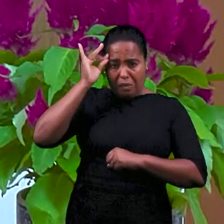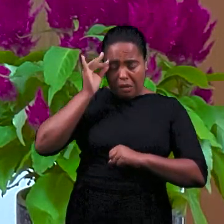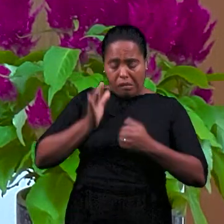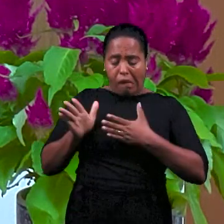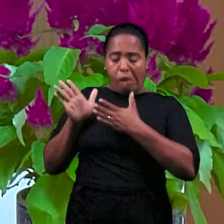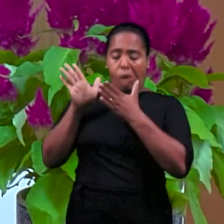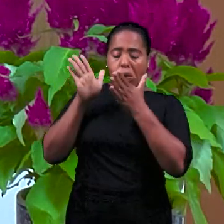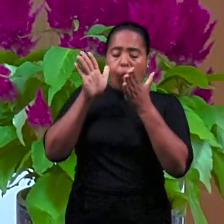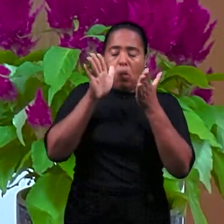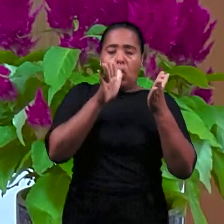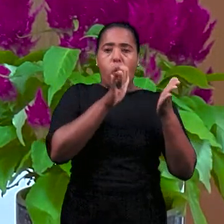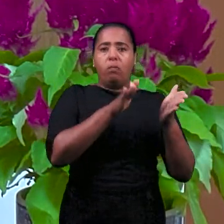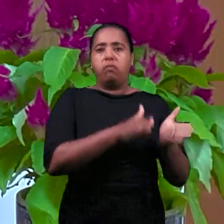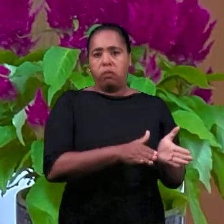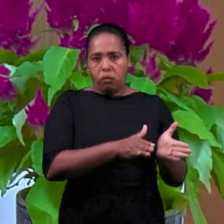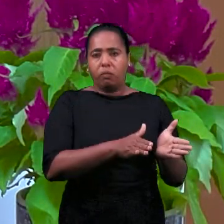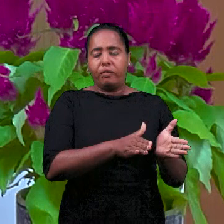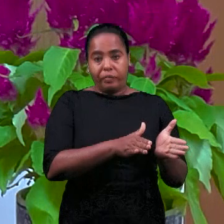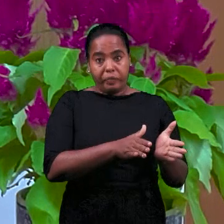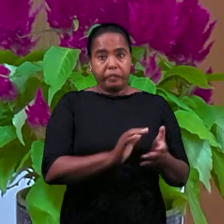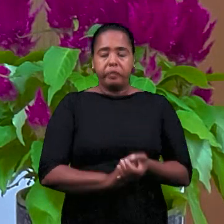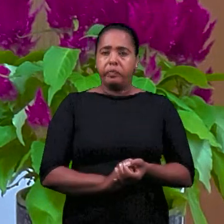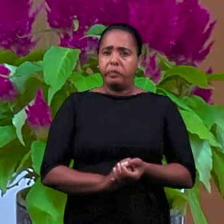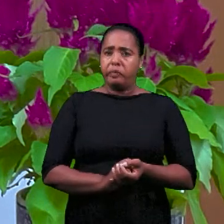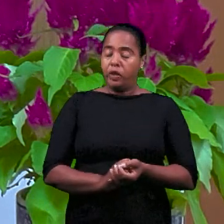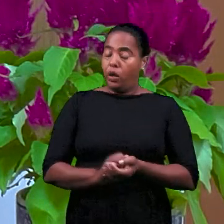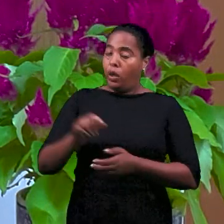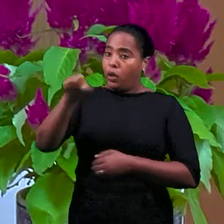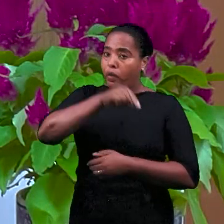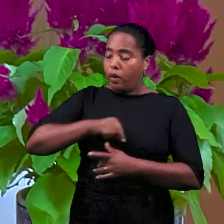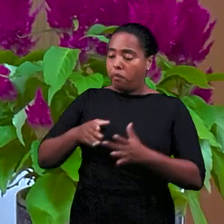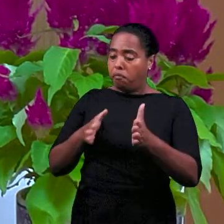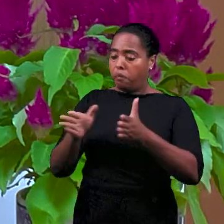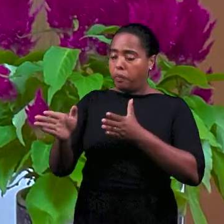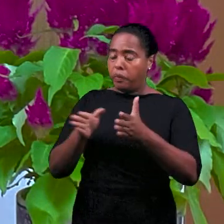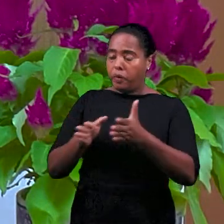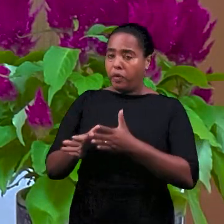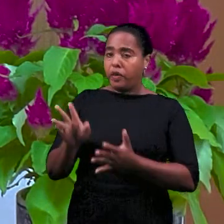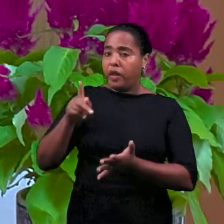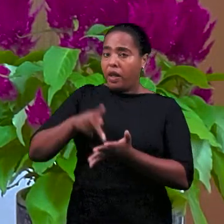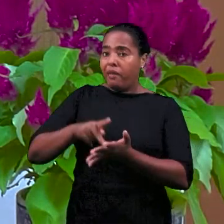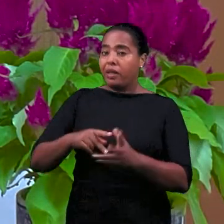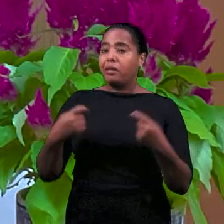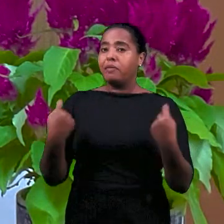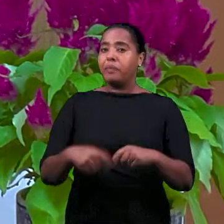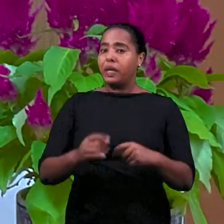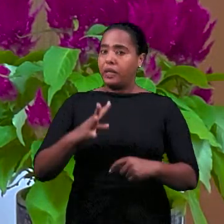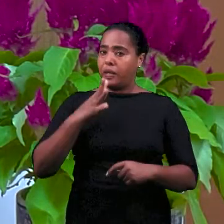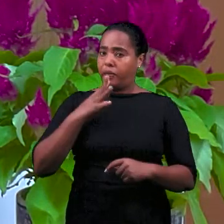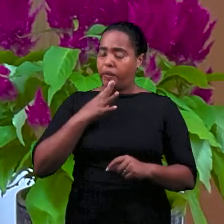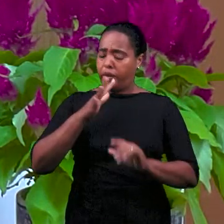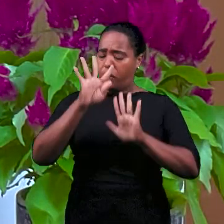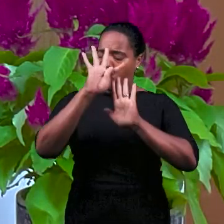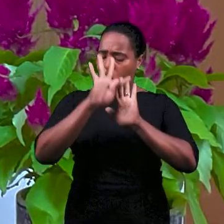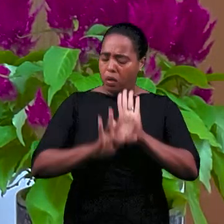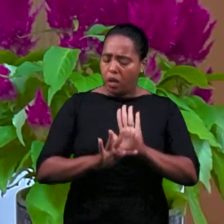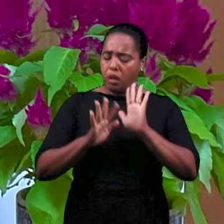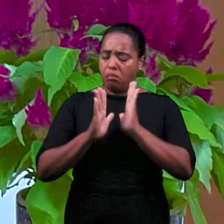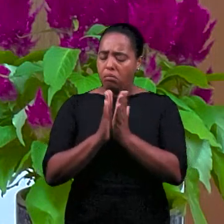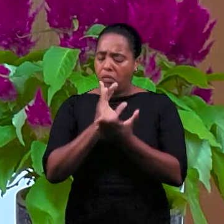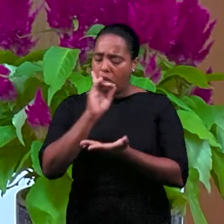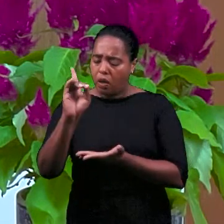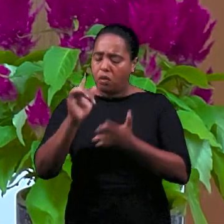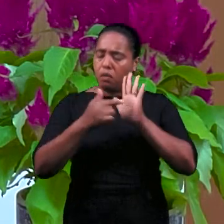смерть. Это мы с вами живем в такое время, когда нужно познать истину. Библейский текст, о котором мы